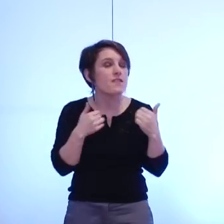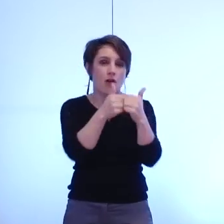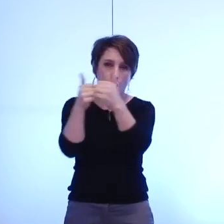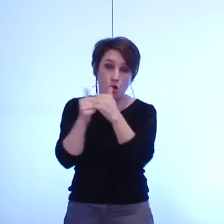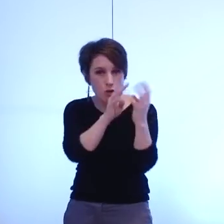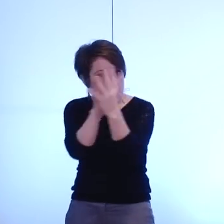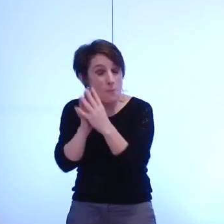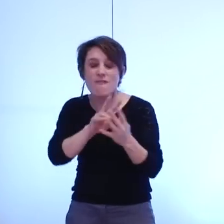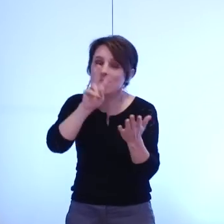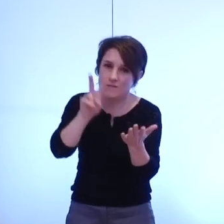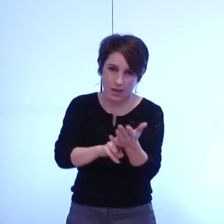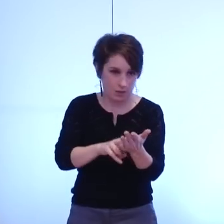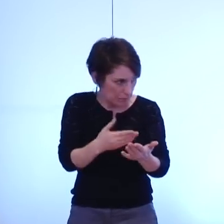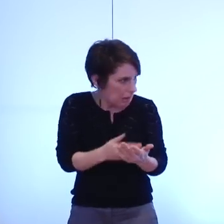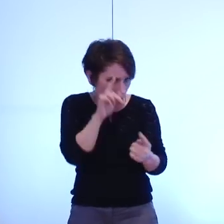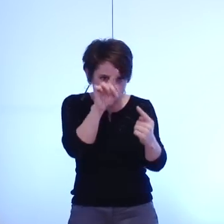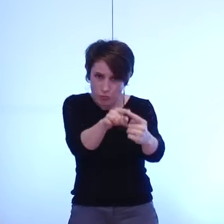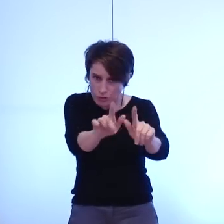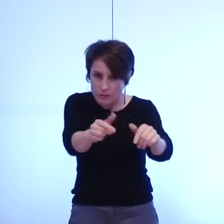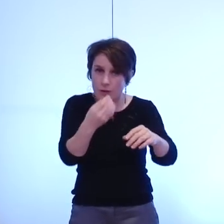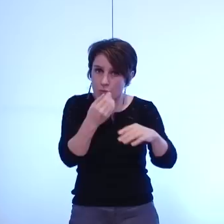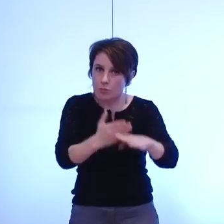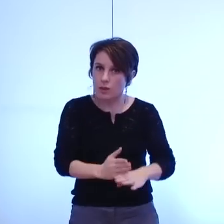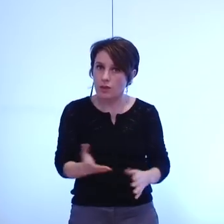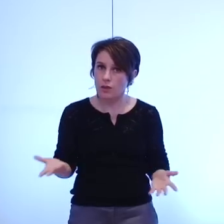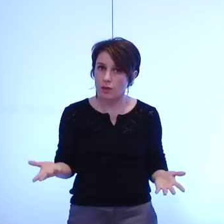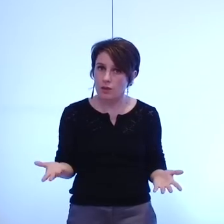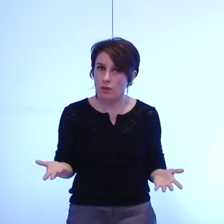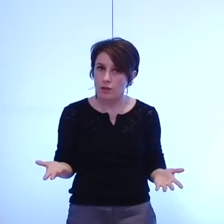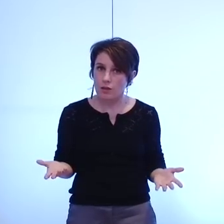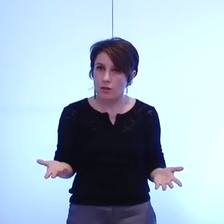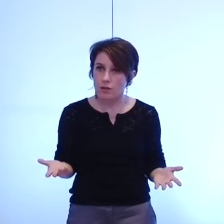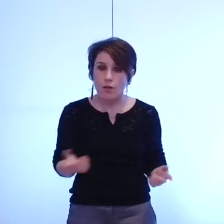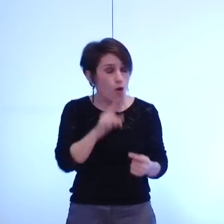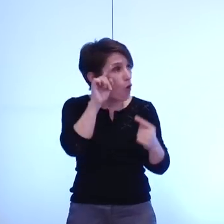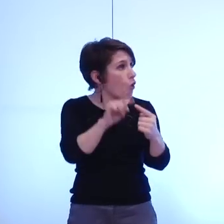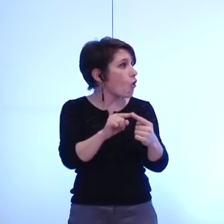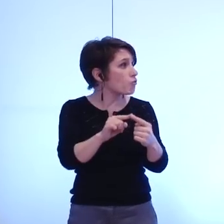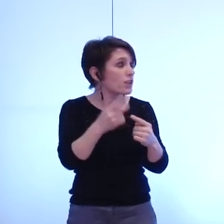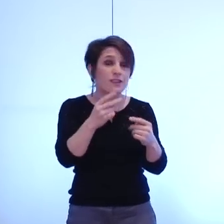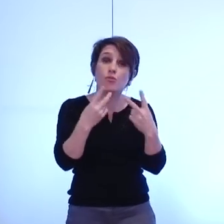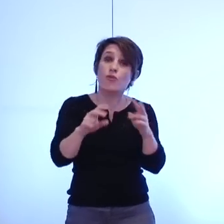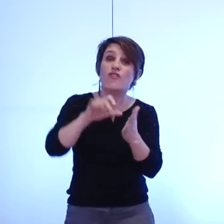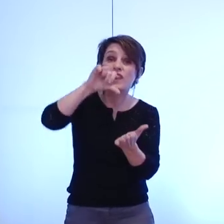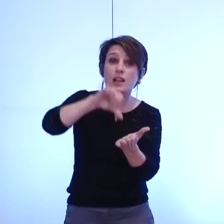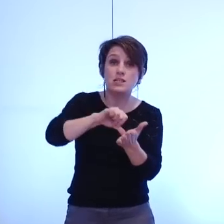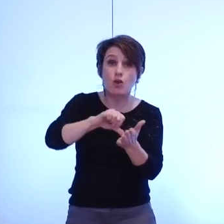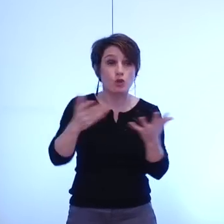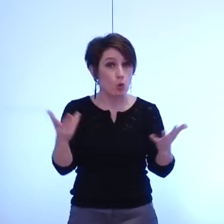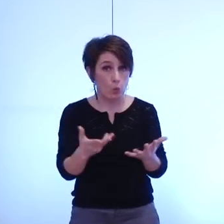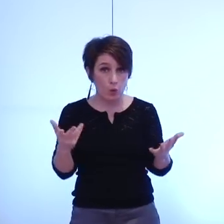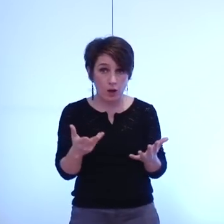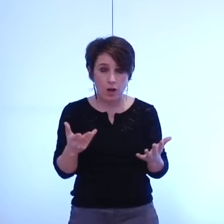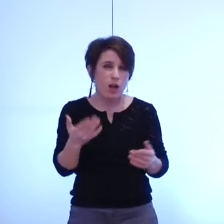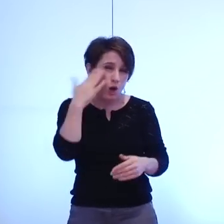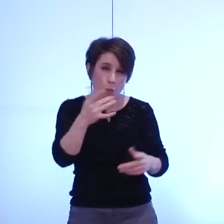voilà des objectifs voilà des projets quels objectifs de bonne gestion à la ville-centre se donnent-elles lorsque l'on sait que les